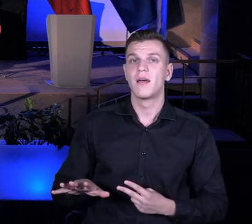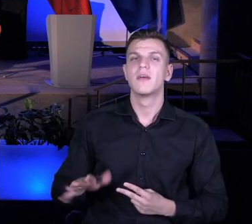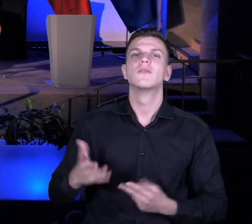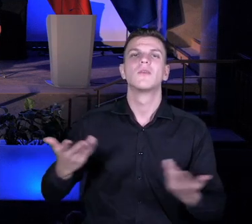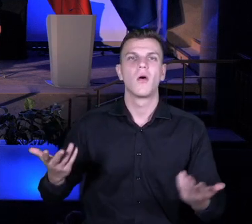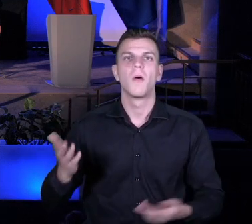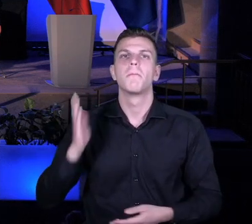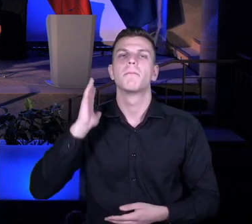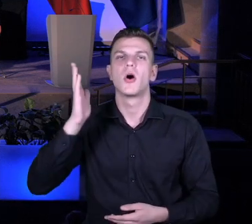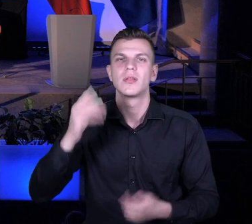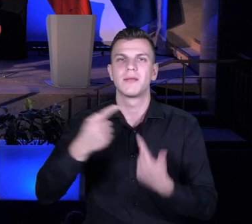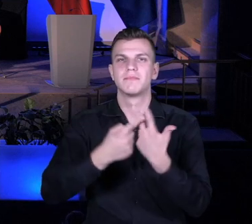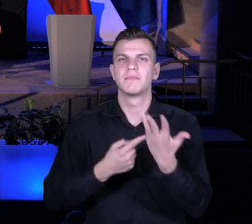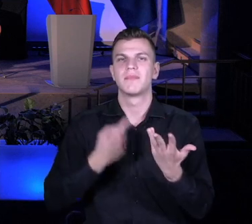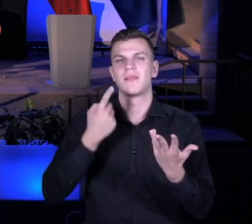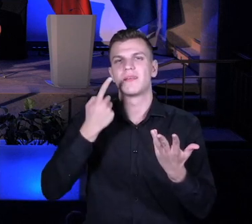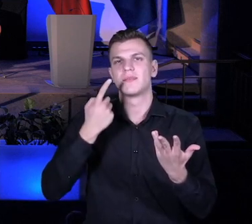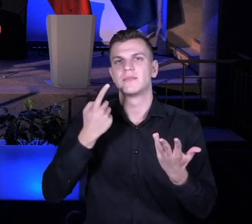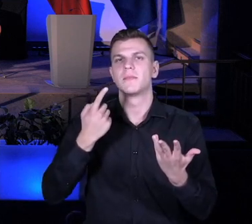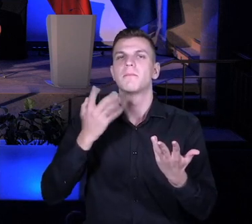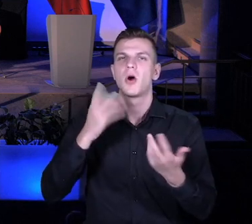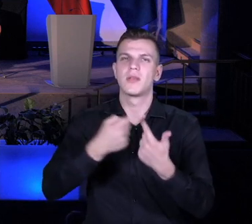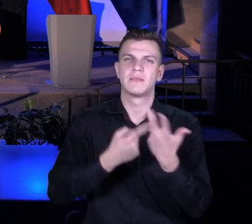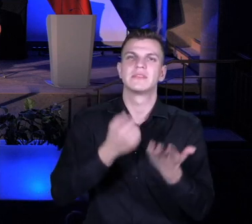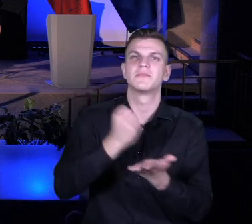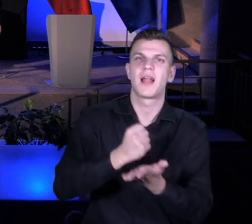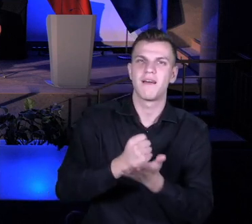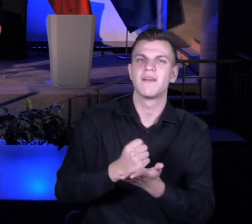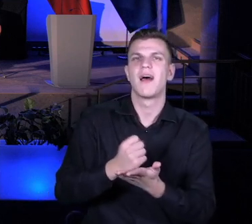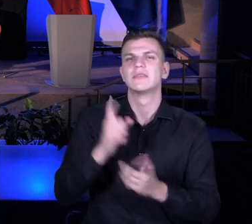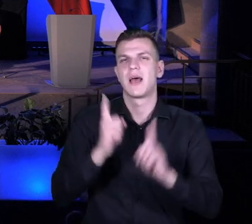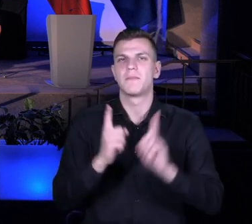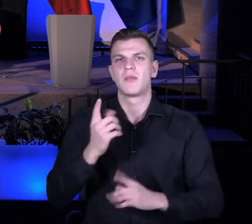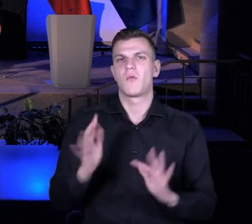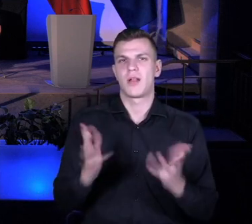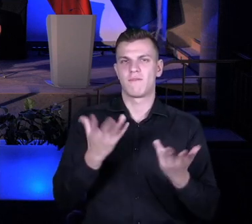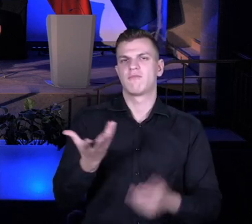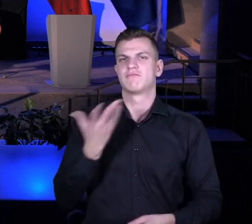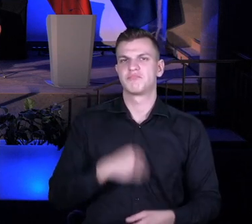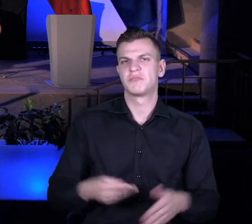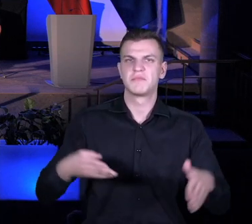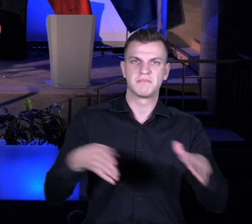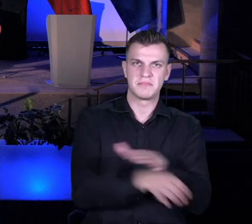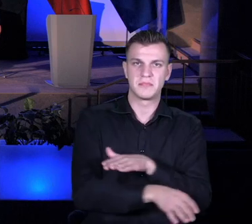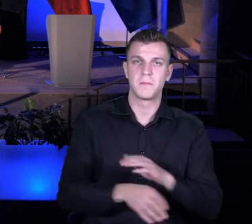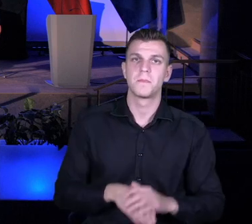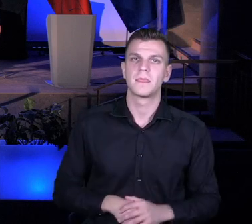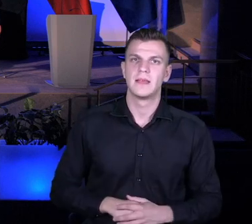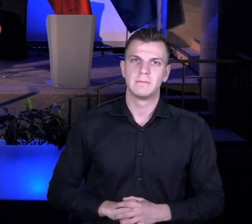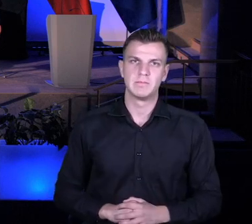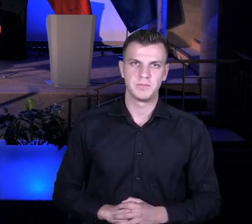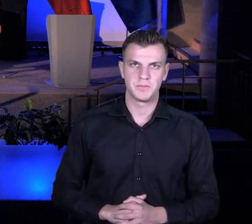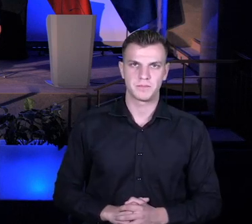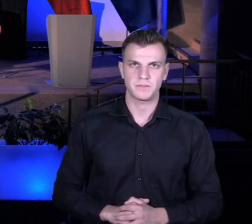zwraca uwagi, na co się nie patrzy, nie będzie w szkole rozwiniane. I to, co jest też ogromnie istotne, to,